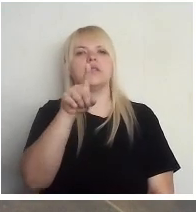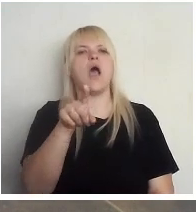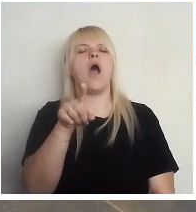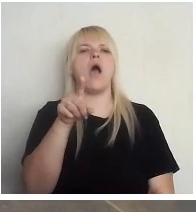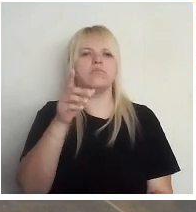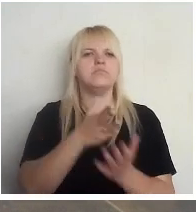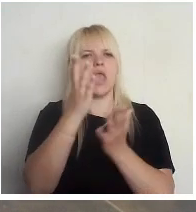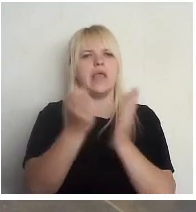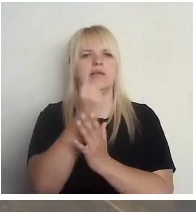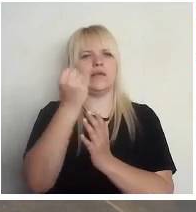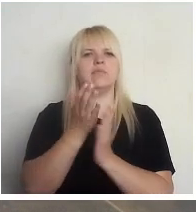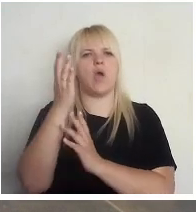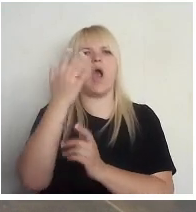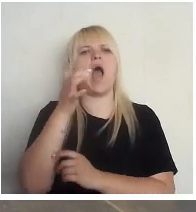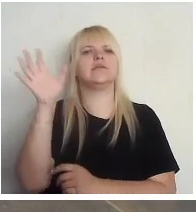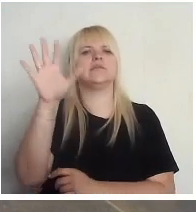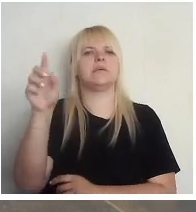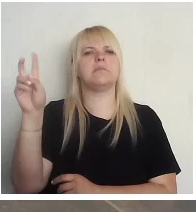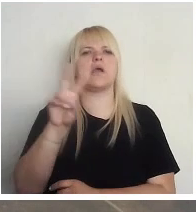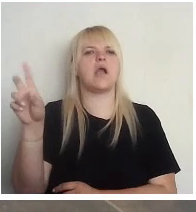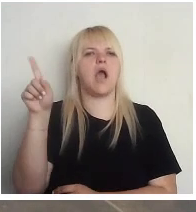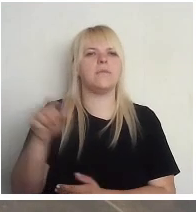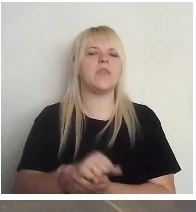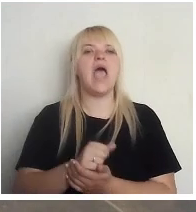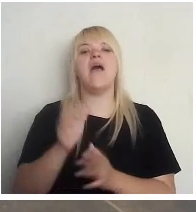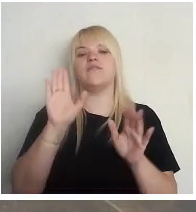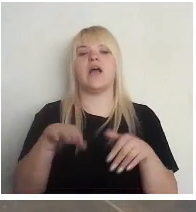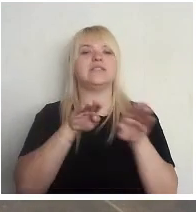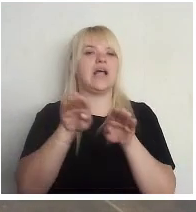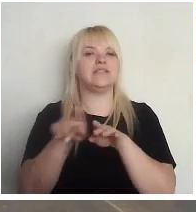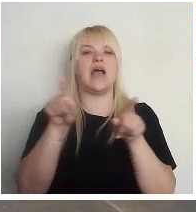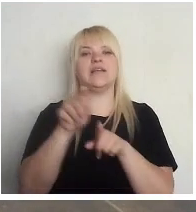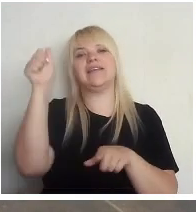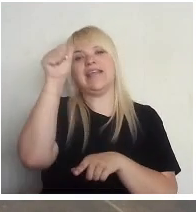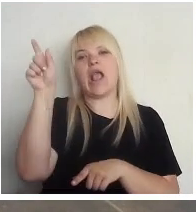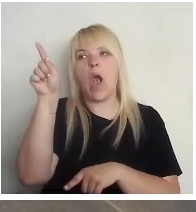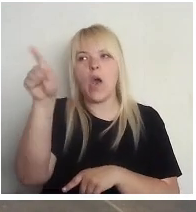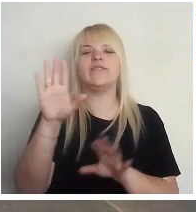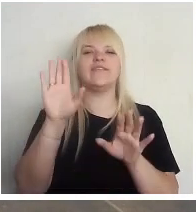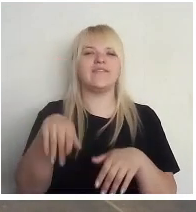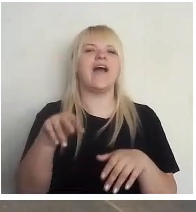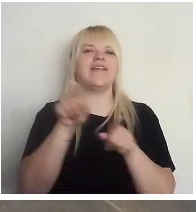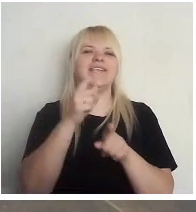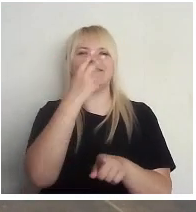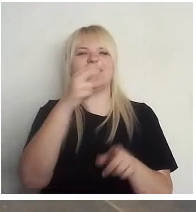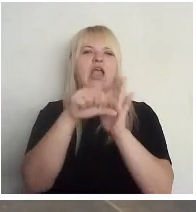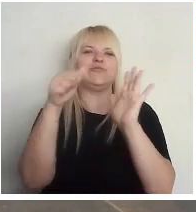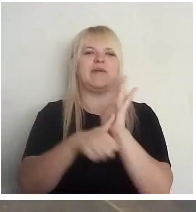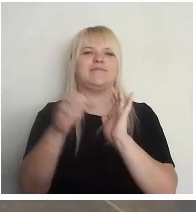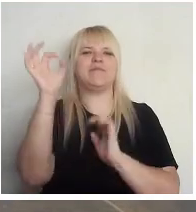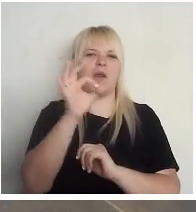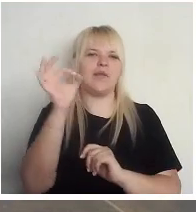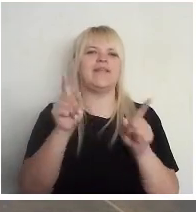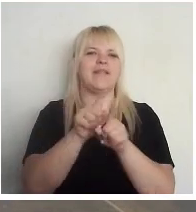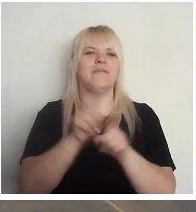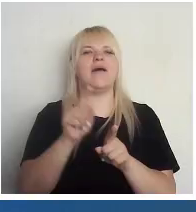diesporas aspekta? Jā, var salīdzināt ar igauņi, skatīties, 16% tāpat ir